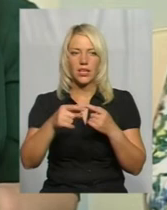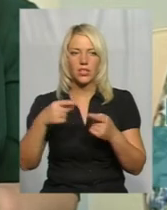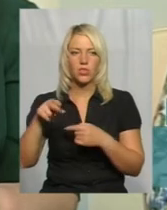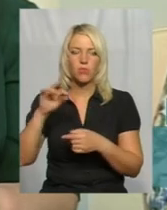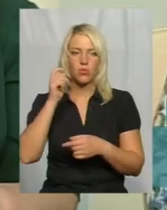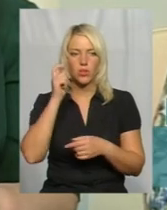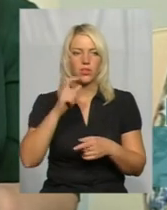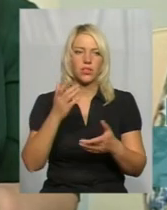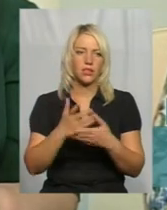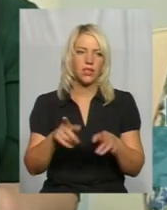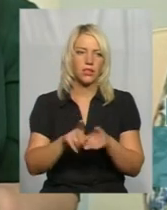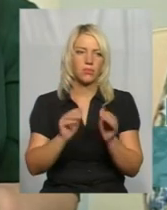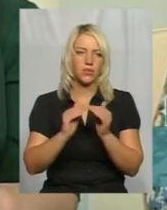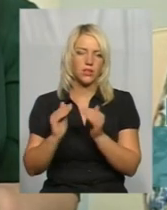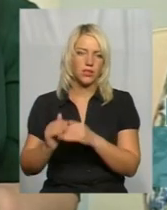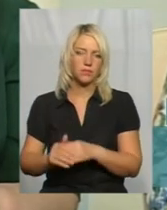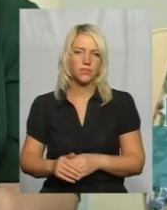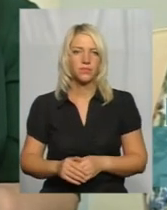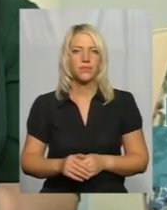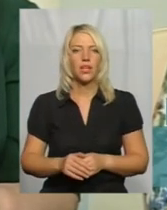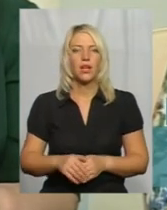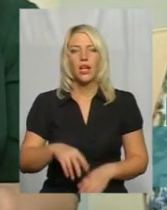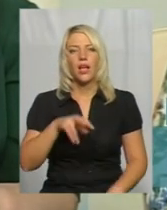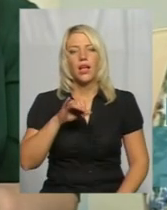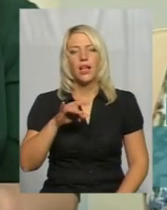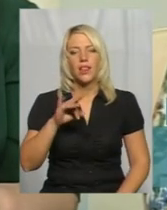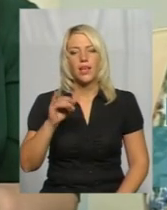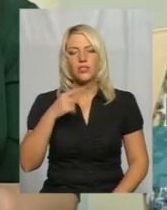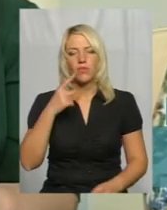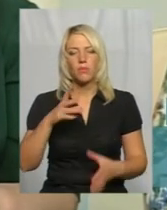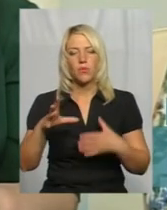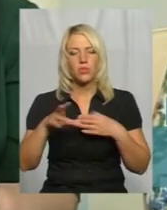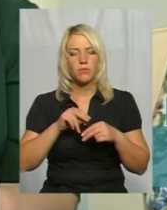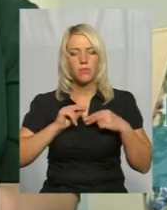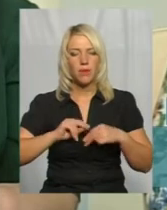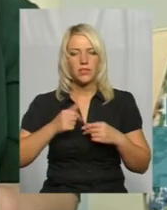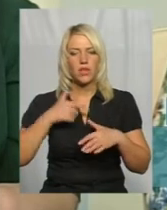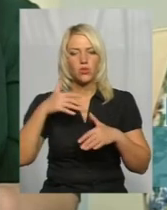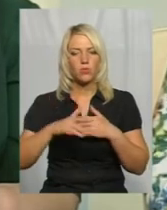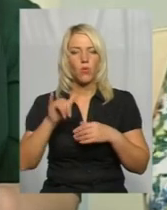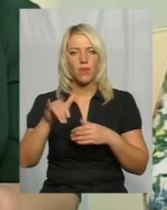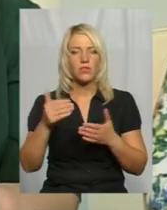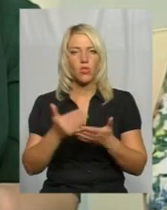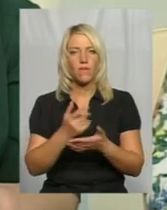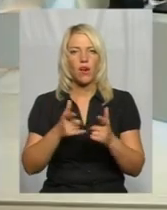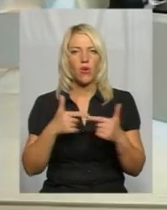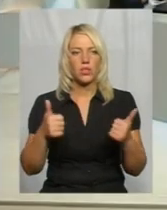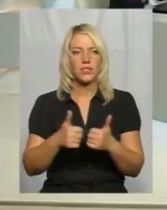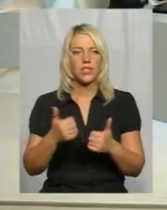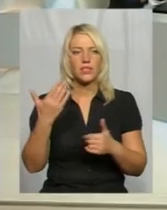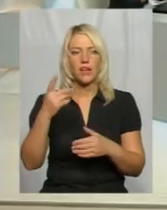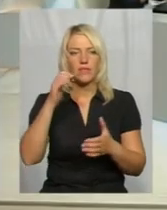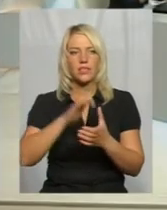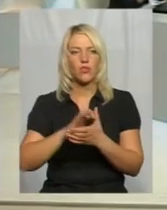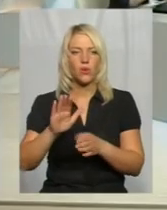є такі будинки. Пані Лариса зауважувала про тісну співпрацю. Я розумію, що у вас нова організація, а ви знайомі